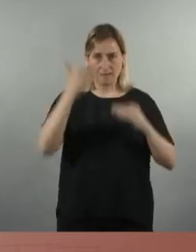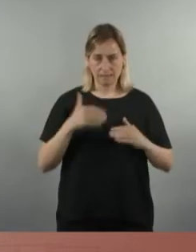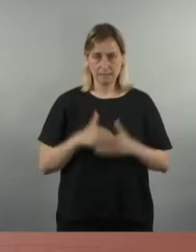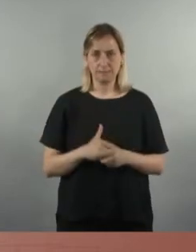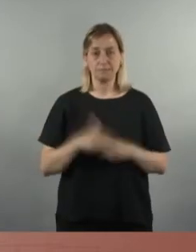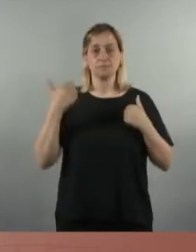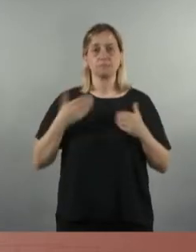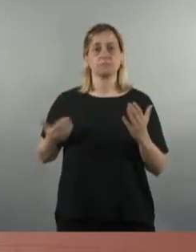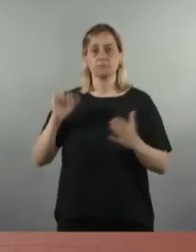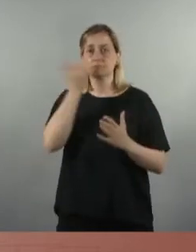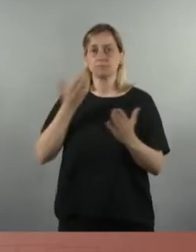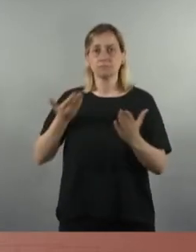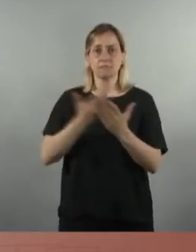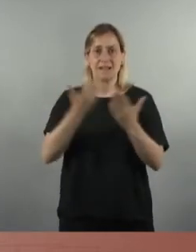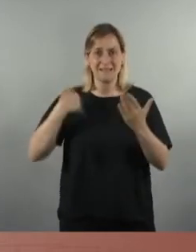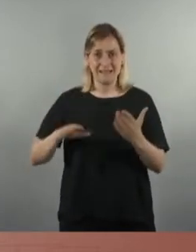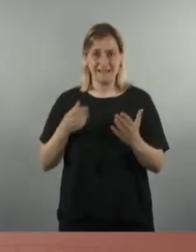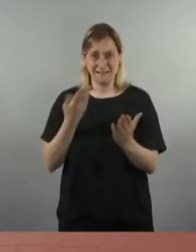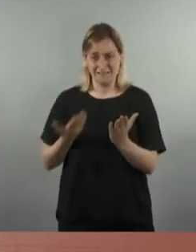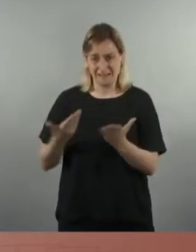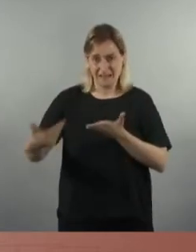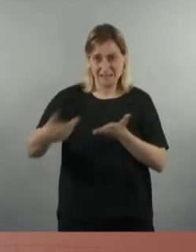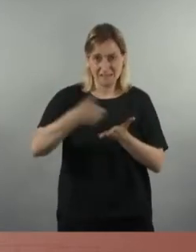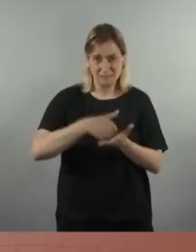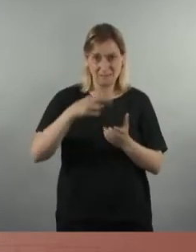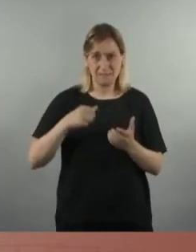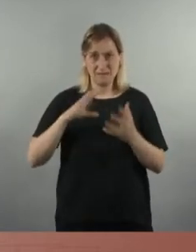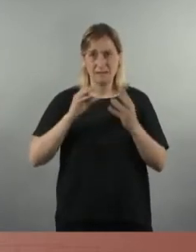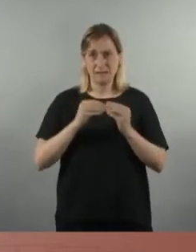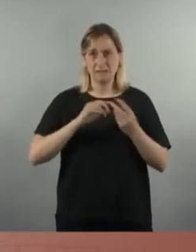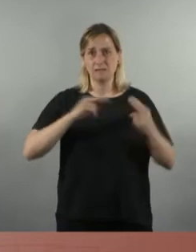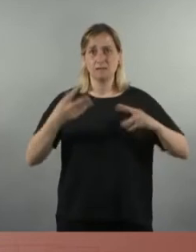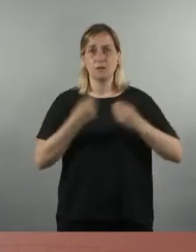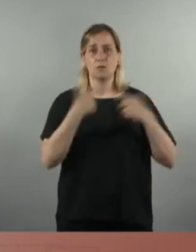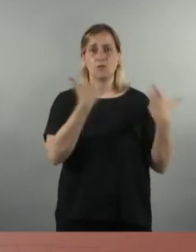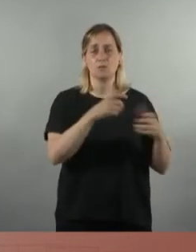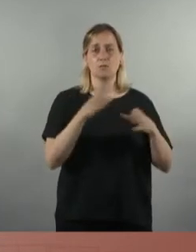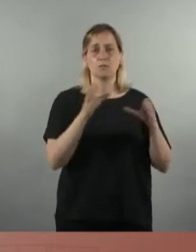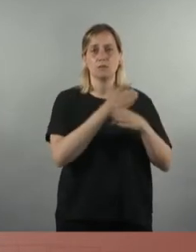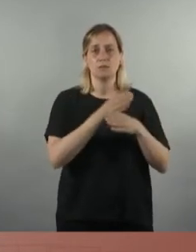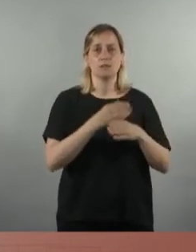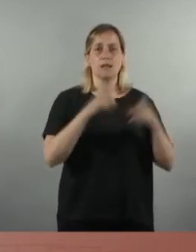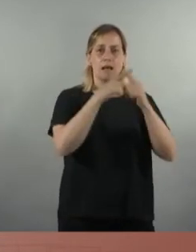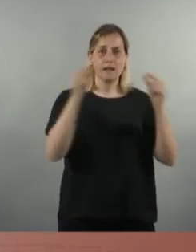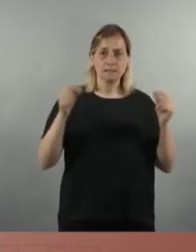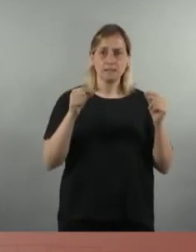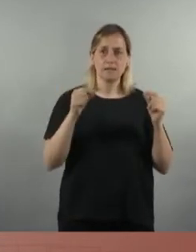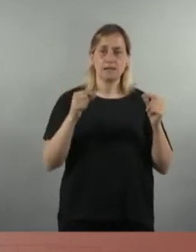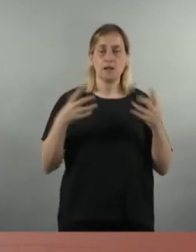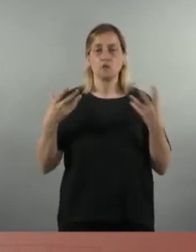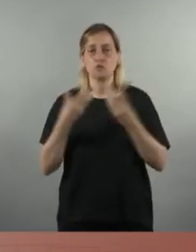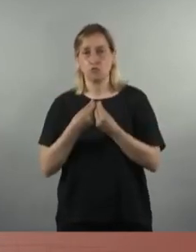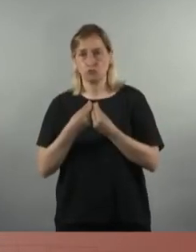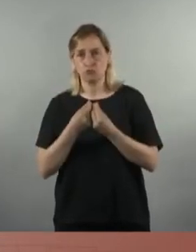que vam presentar i que ha sigut esmenada, en part transaccionada, amb els partits polítics d'Esquerra Republicana i